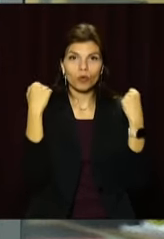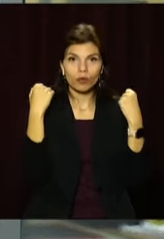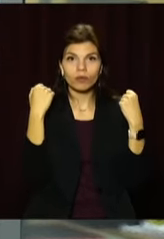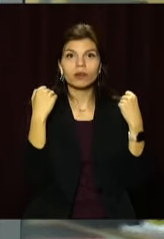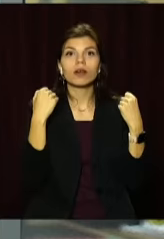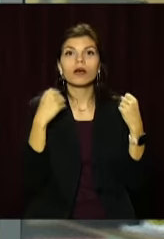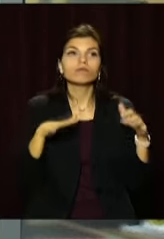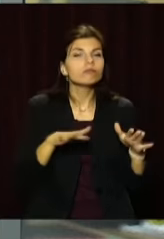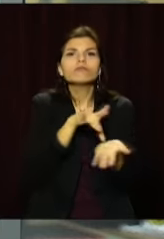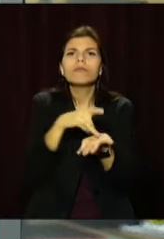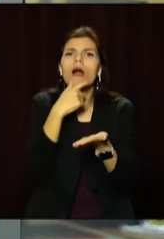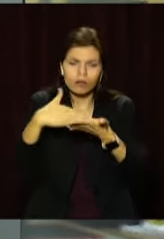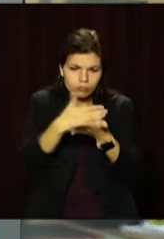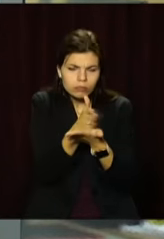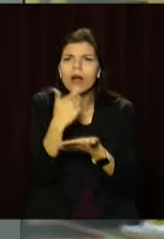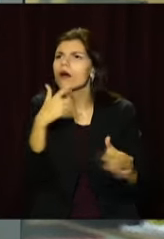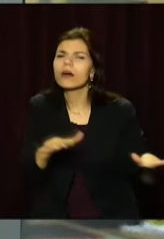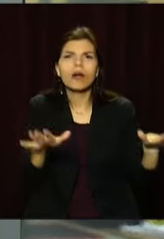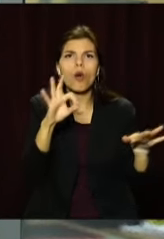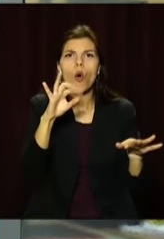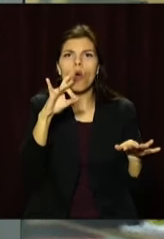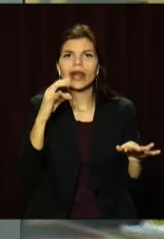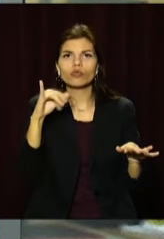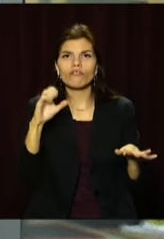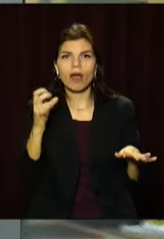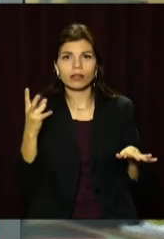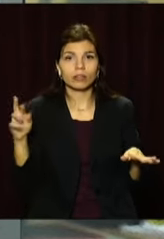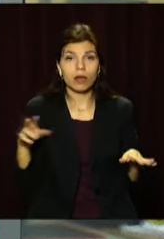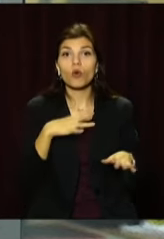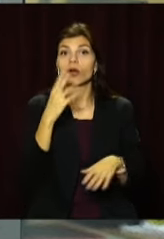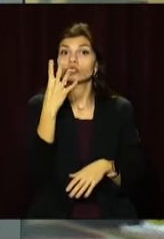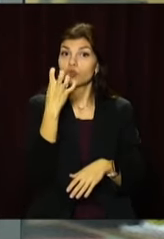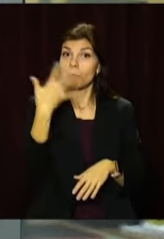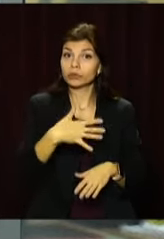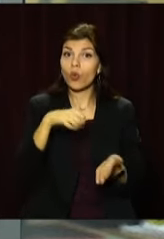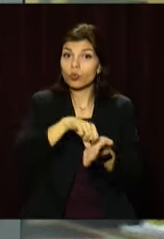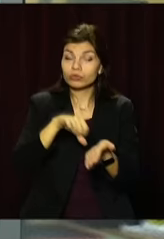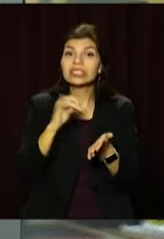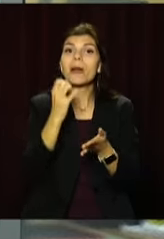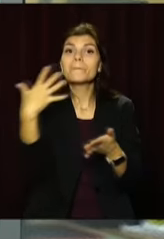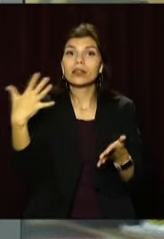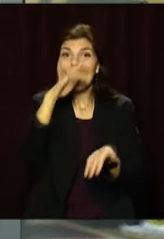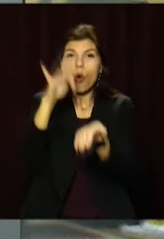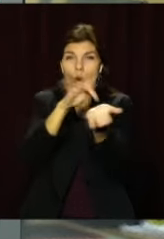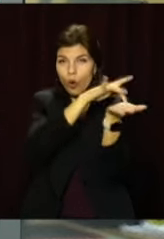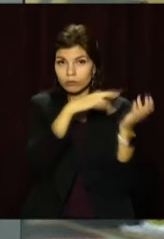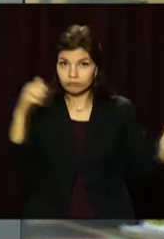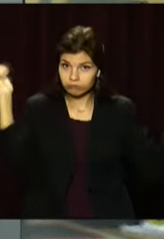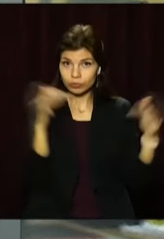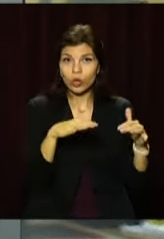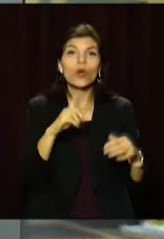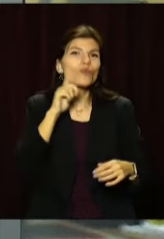орієнтування. Загалом за медалі на турнірі змагалися 450 учасників з 15 областей. Це